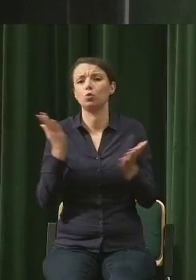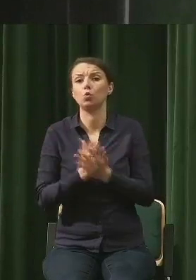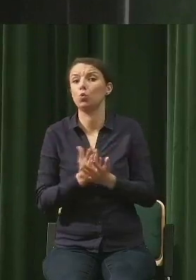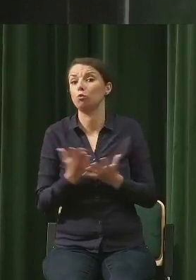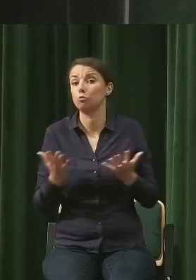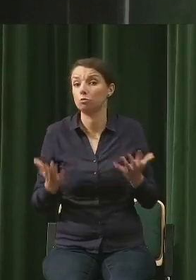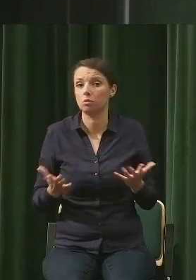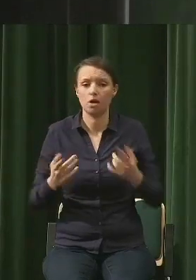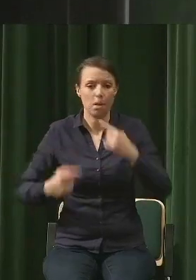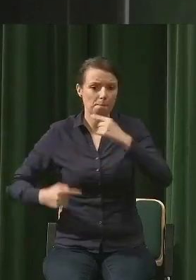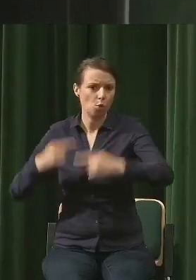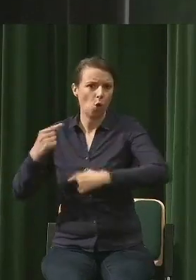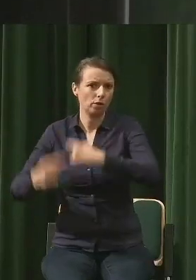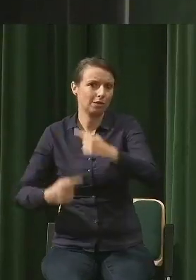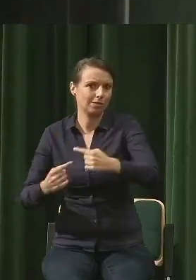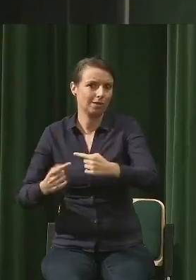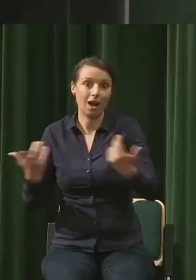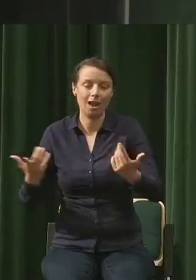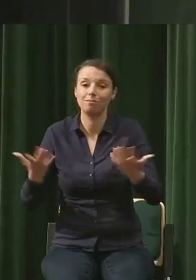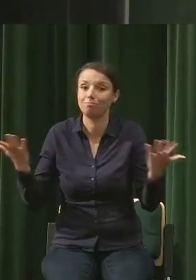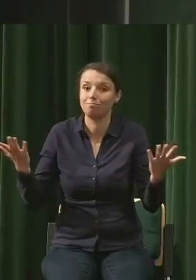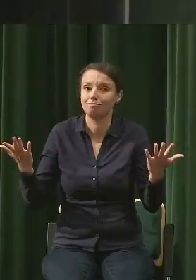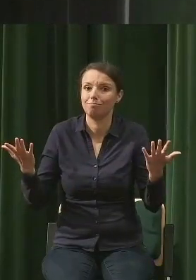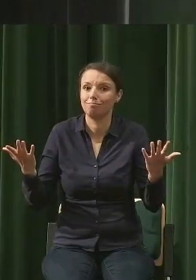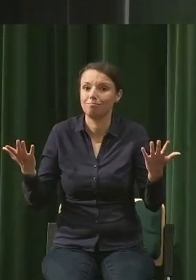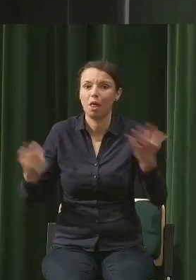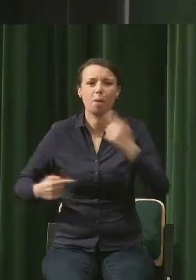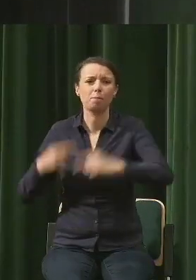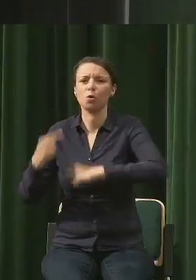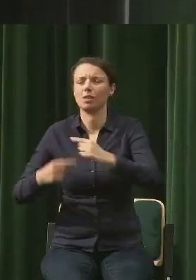proces, no właśnie czegoś, co nazwałbym